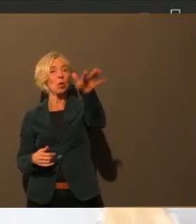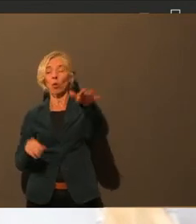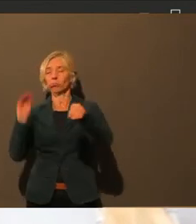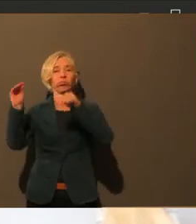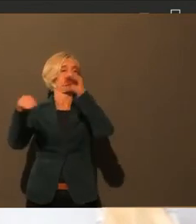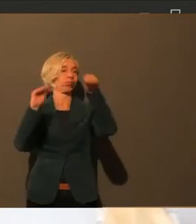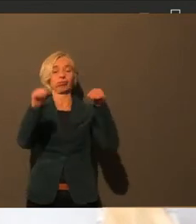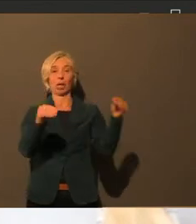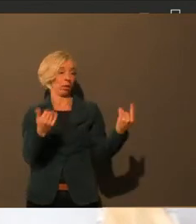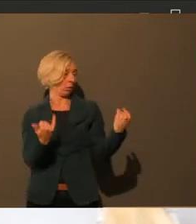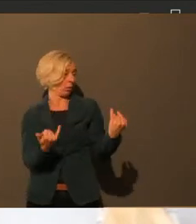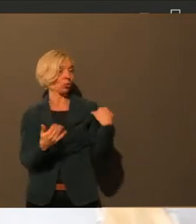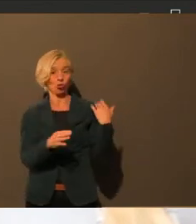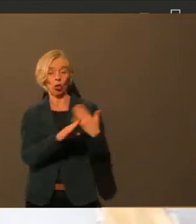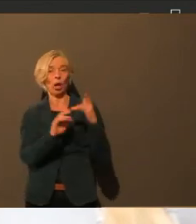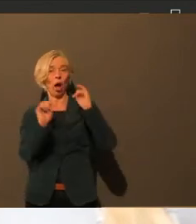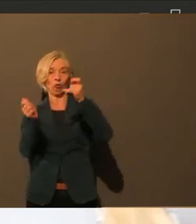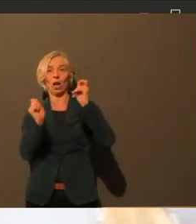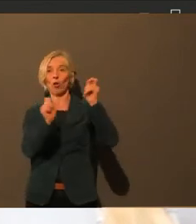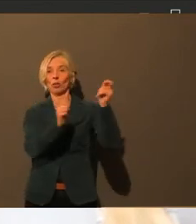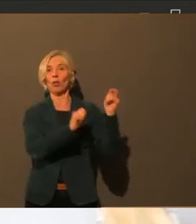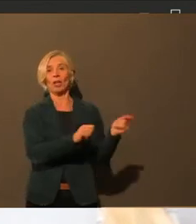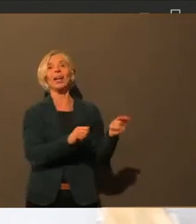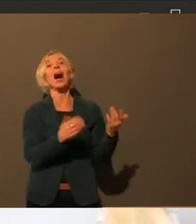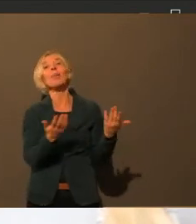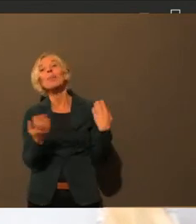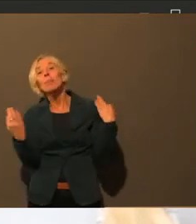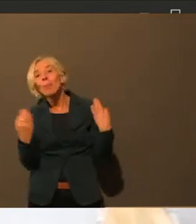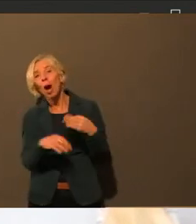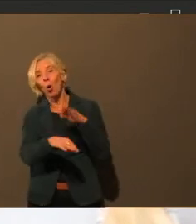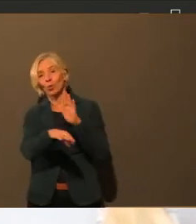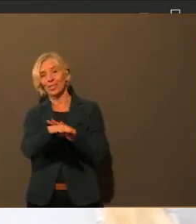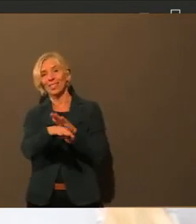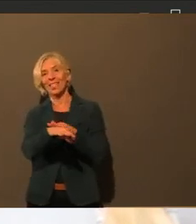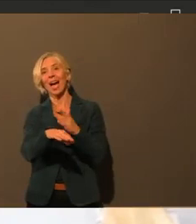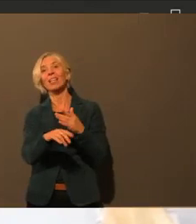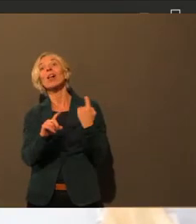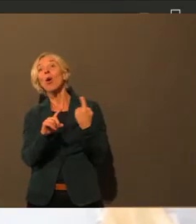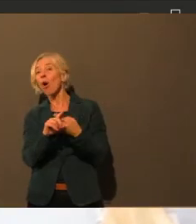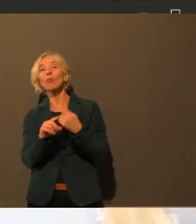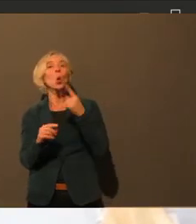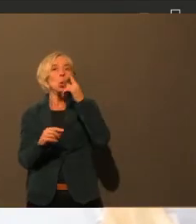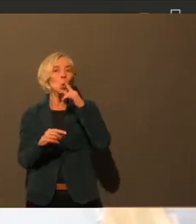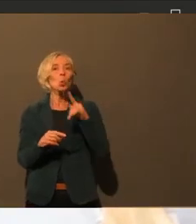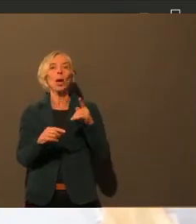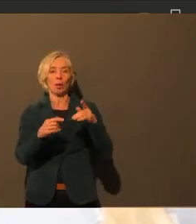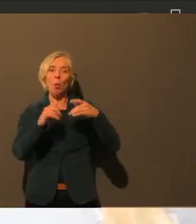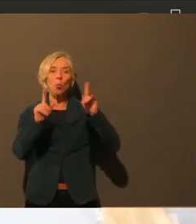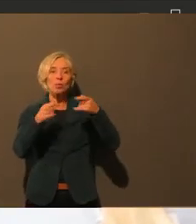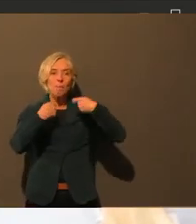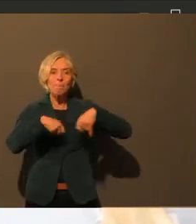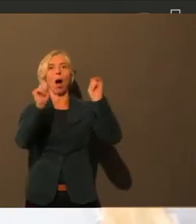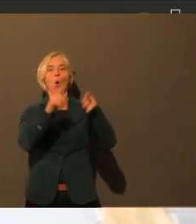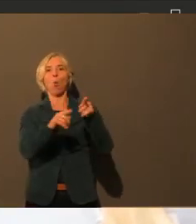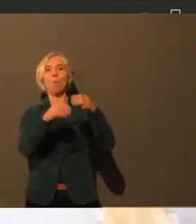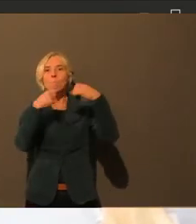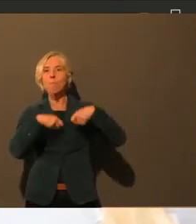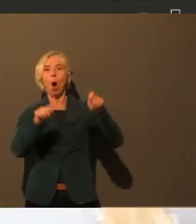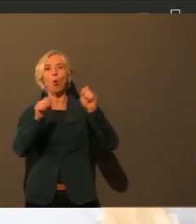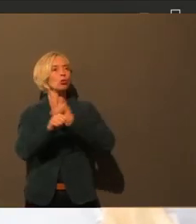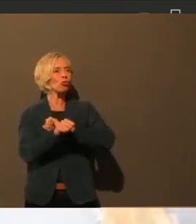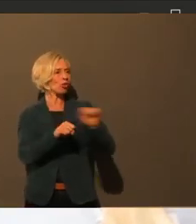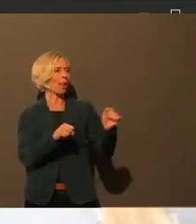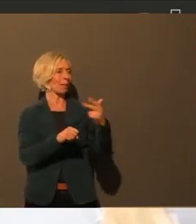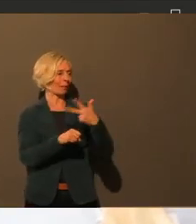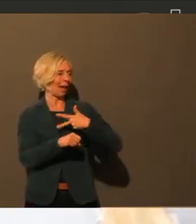ist, umgesetzt. Das dauert aber, weil das oftmals bauliche Maßnahmen sind und die können auch nicht innerhalb von drei Wochen